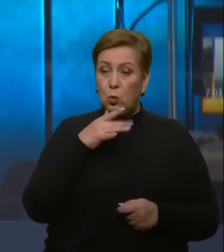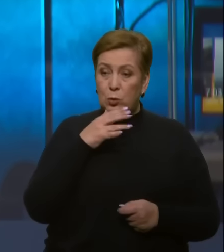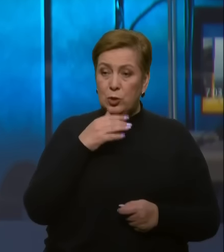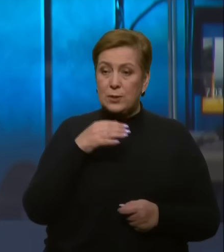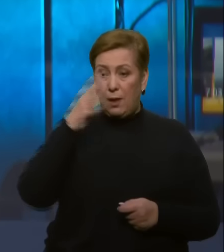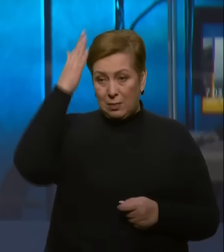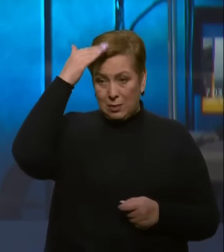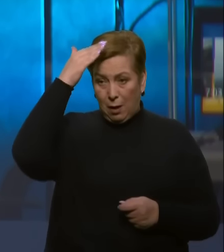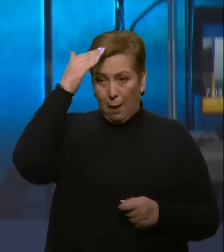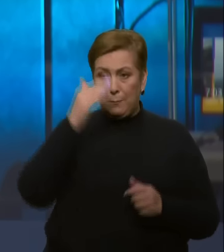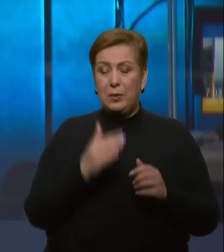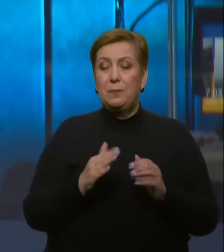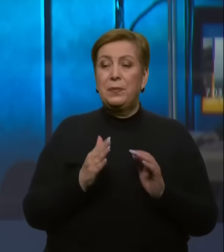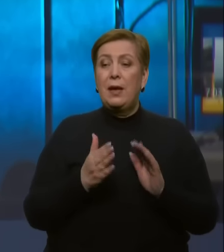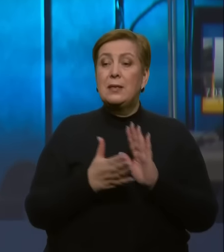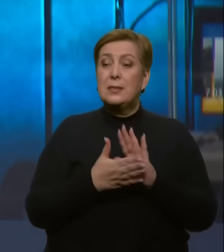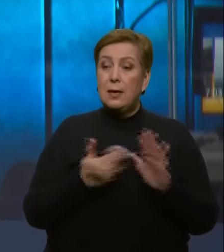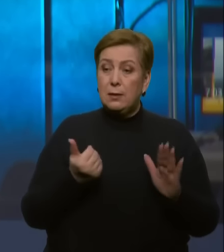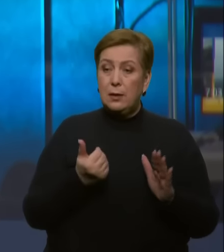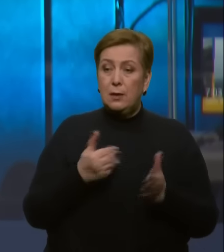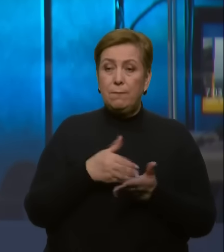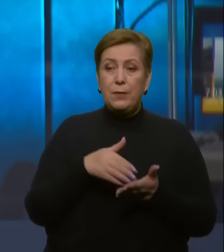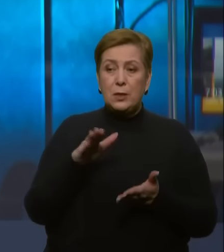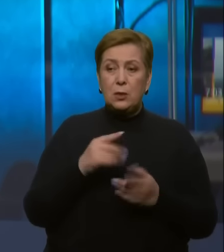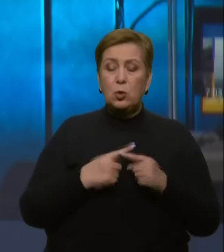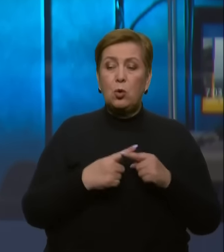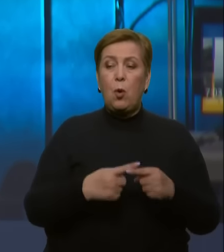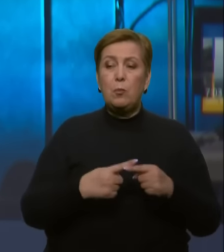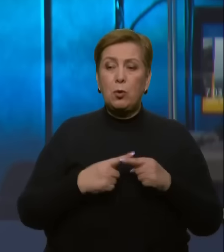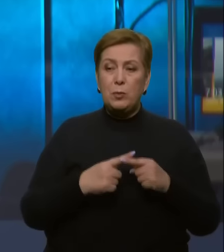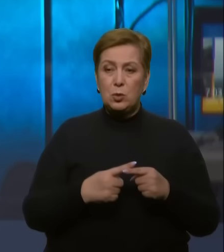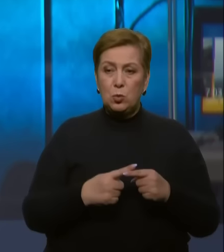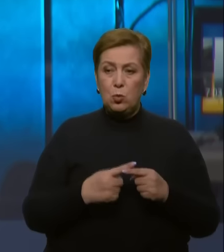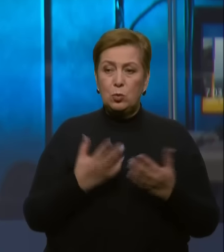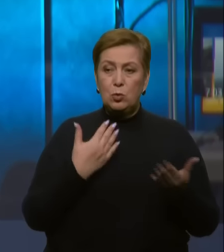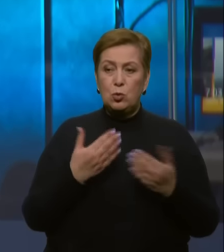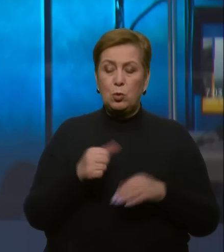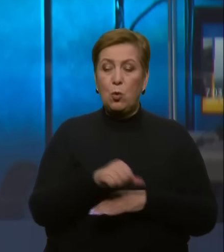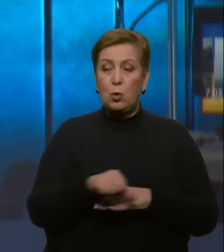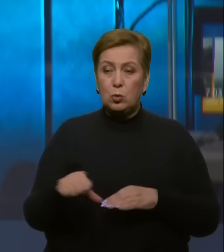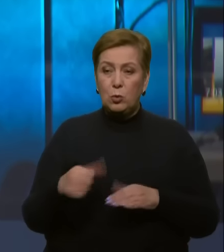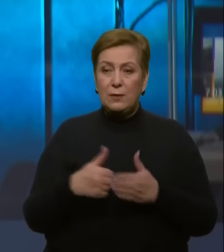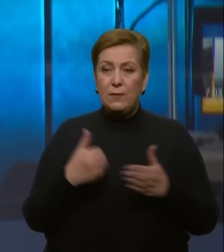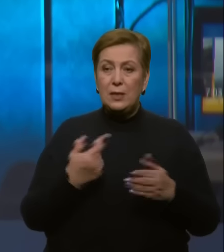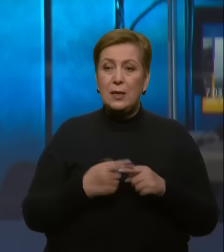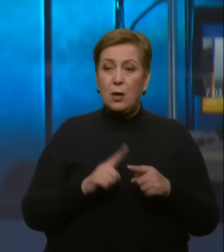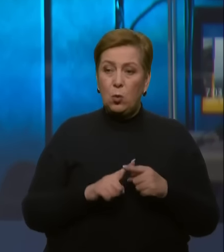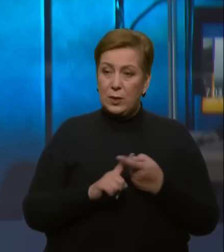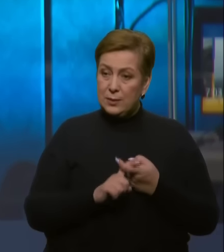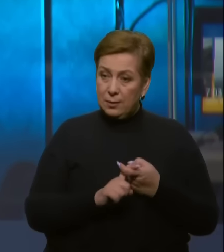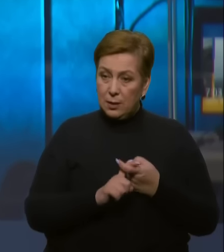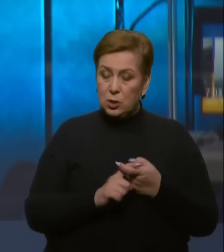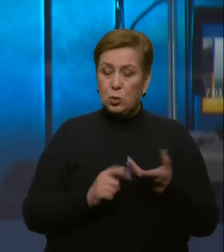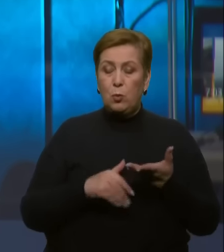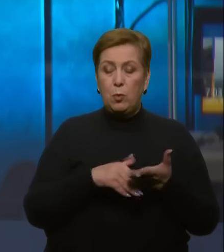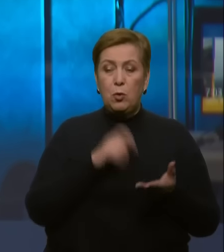посаду, закликав республіканців відкинути компромісну угоду щодо кордонів, від якої залежить допомога Україні.